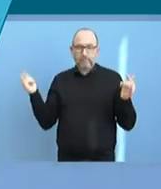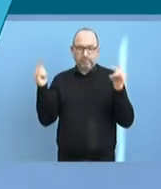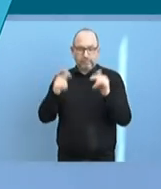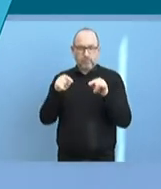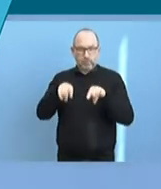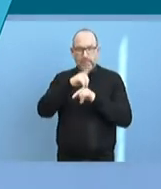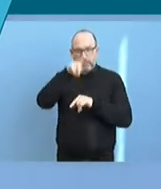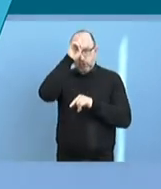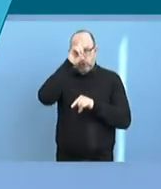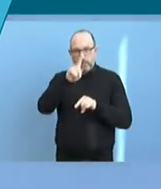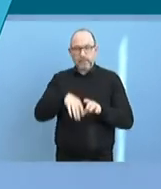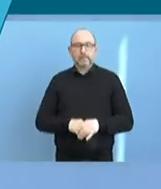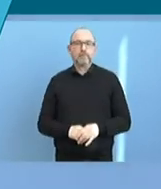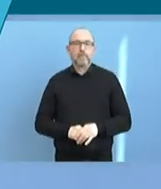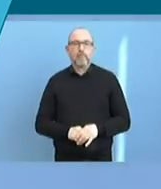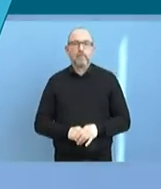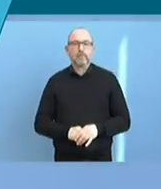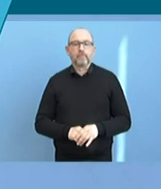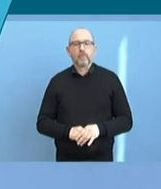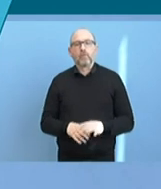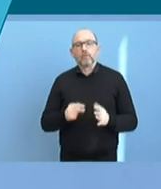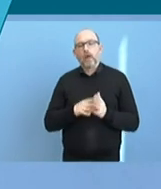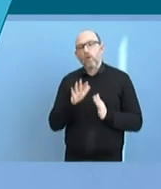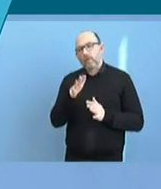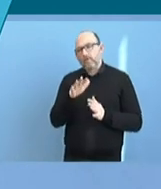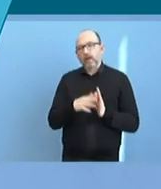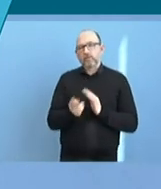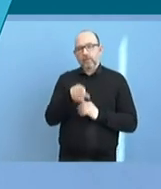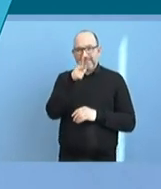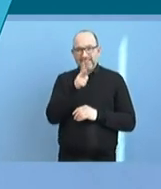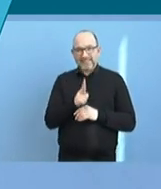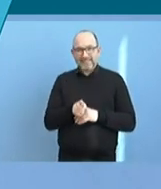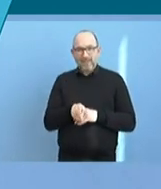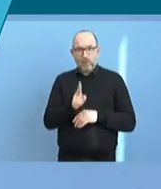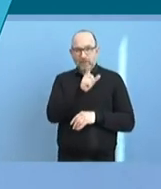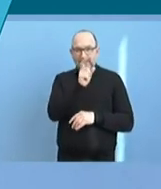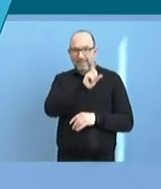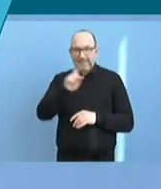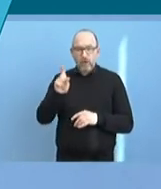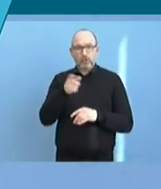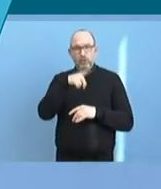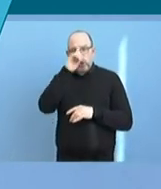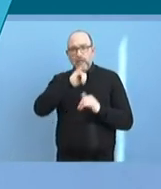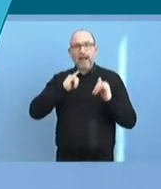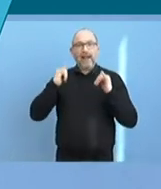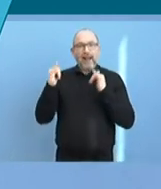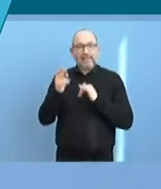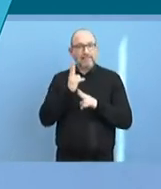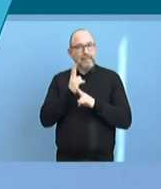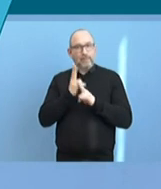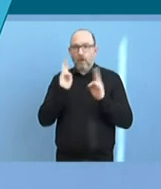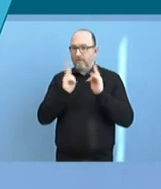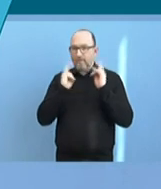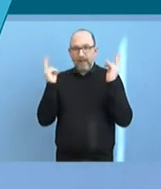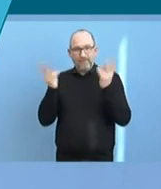gehen weiter davon aus, dass sich ca. 200.000 deutsche Reisenden im Ausland befunden